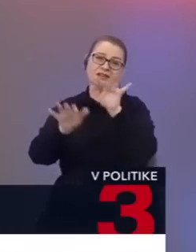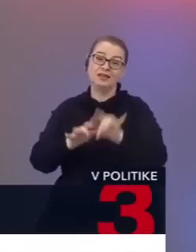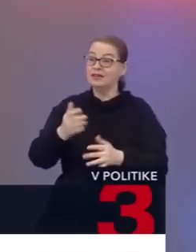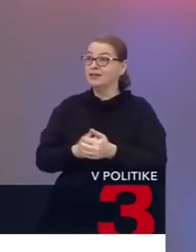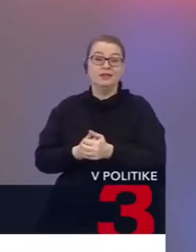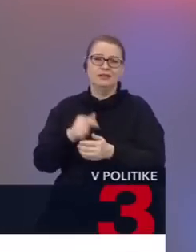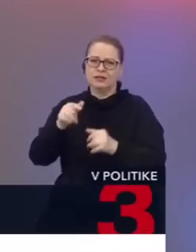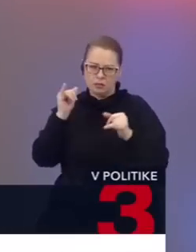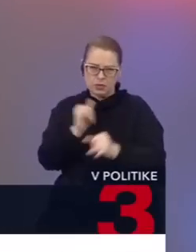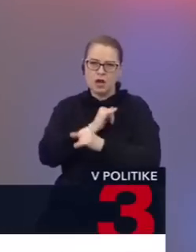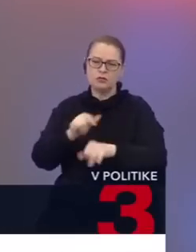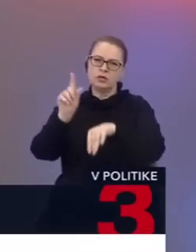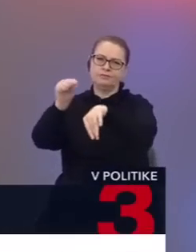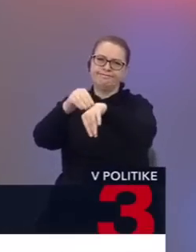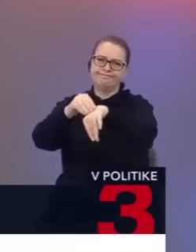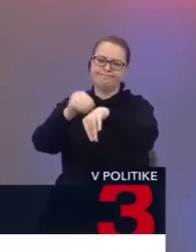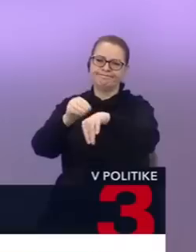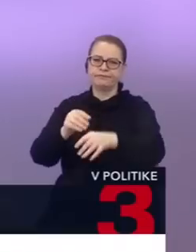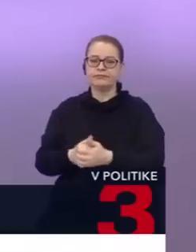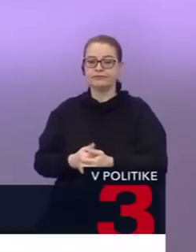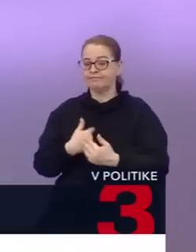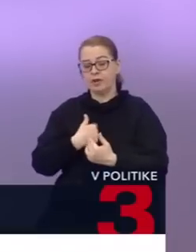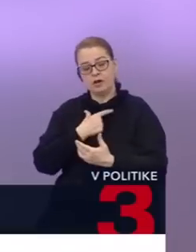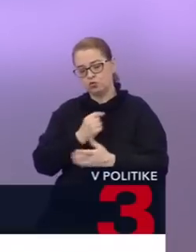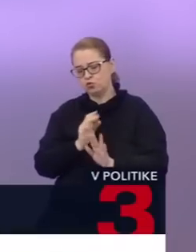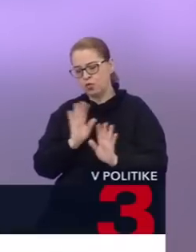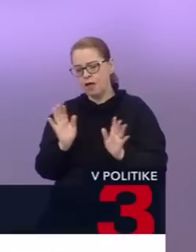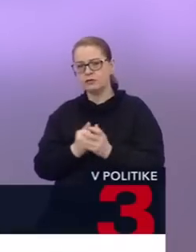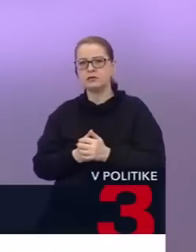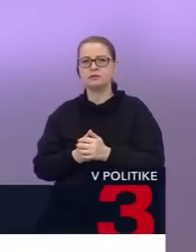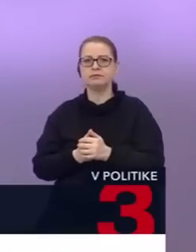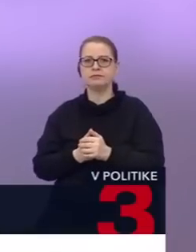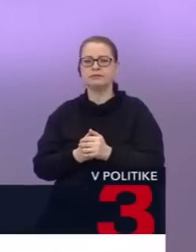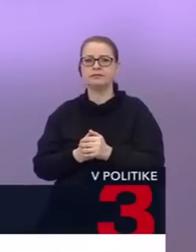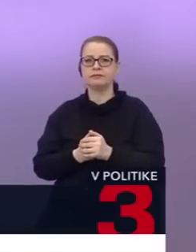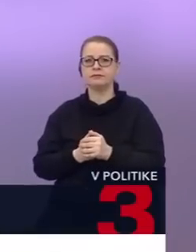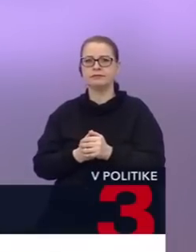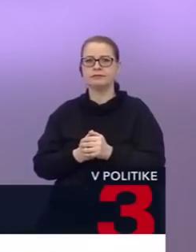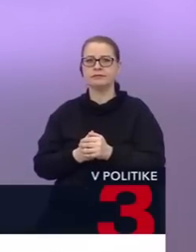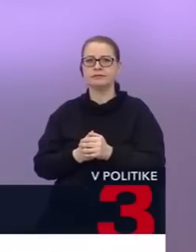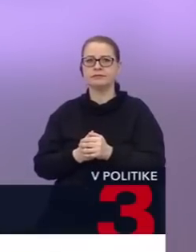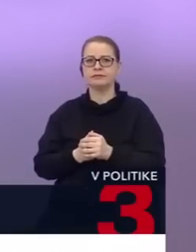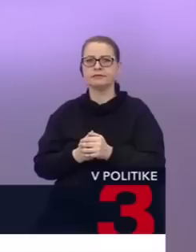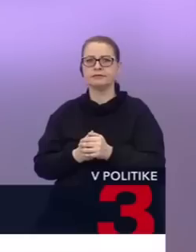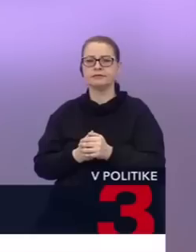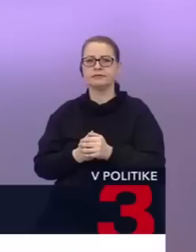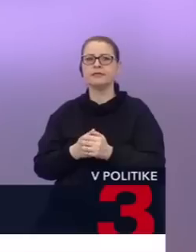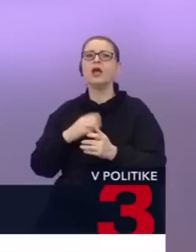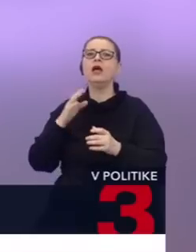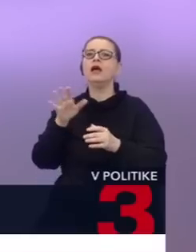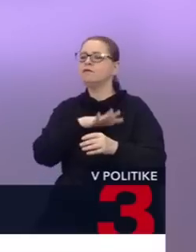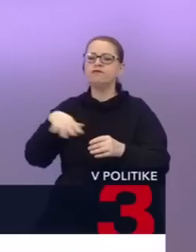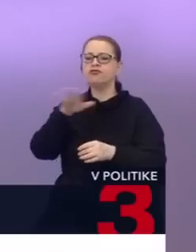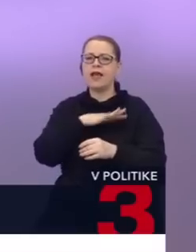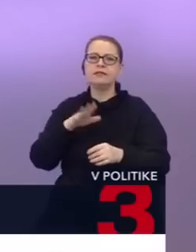treba naozaj poslať tento odkaz. Ja s vami súdlhlasím, že koaliční partnery a teda ex-koaliční partnery by v tej komunikácii